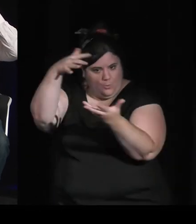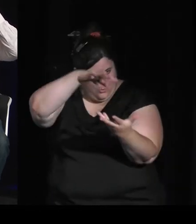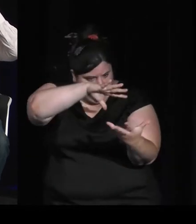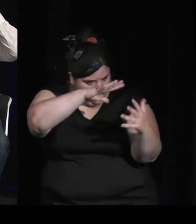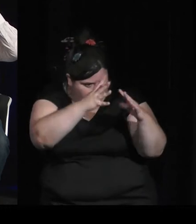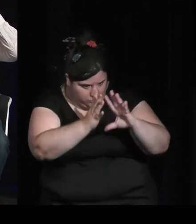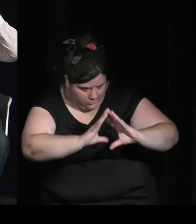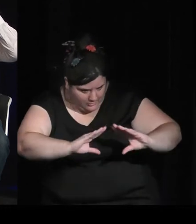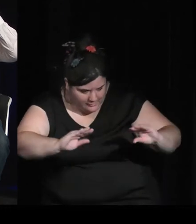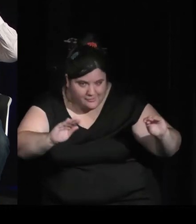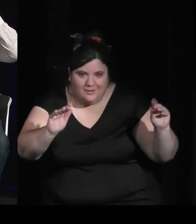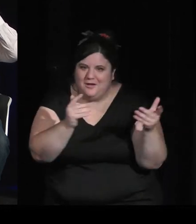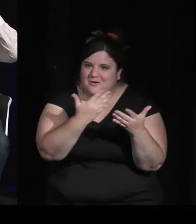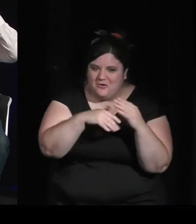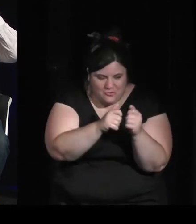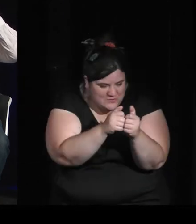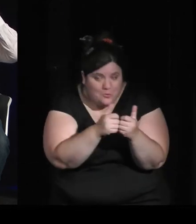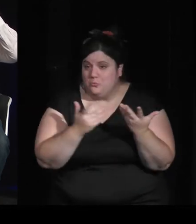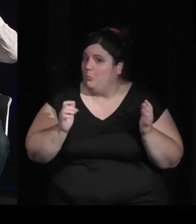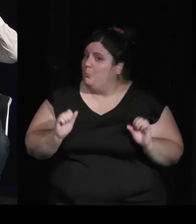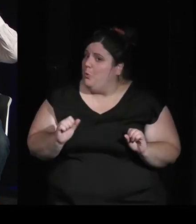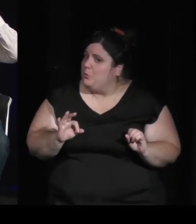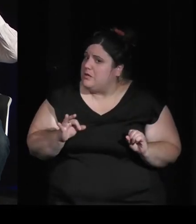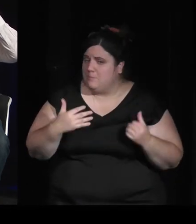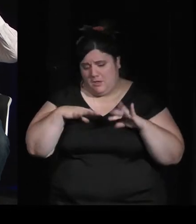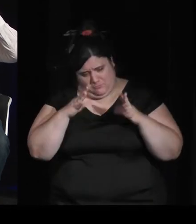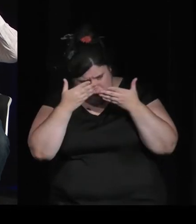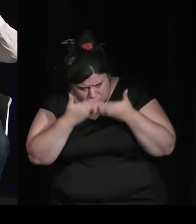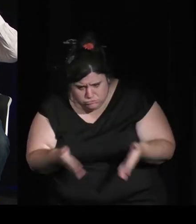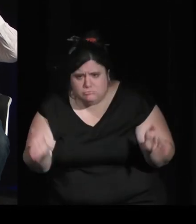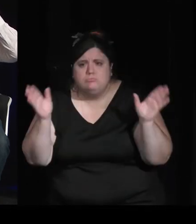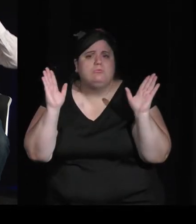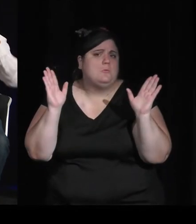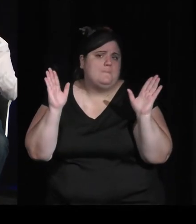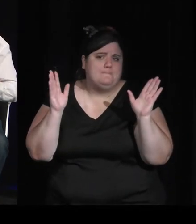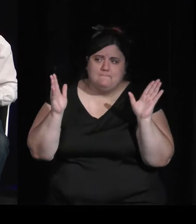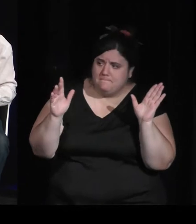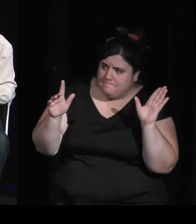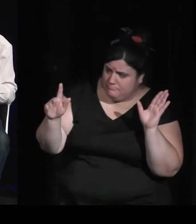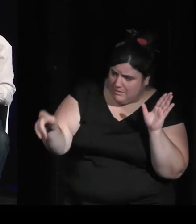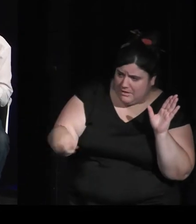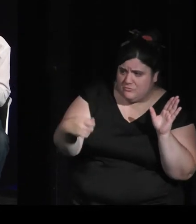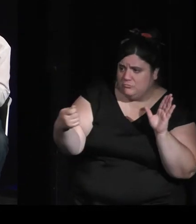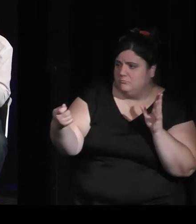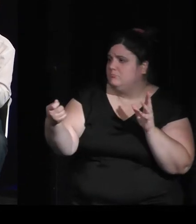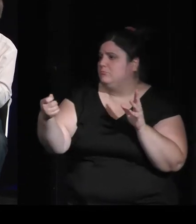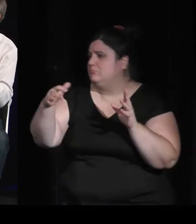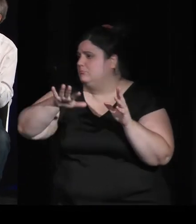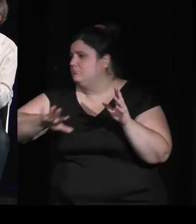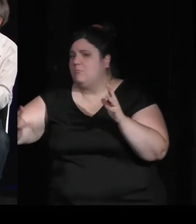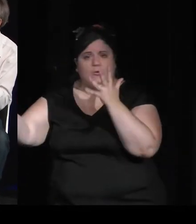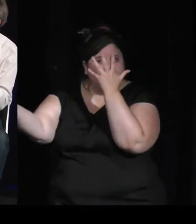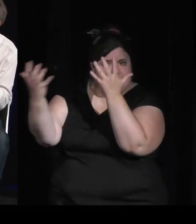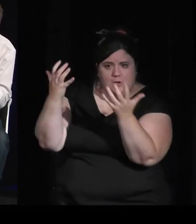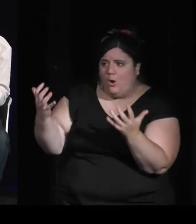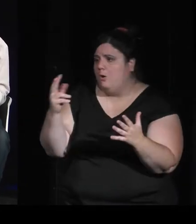finalement parler beaucoup aussi de cette nature en tant que décor, de cette nature à contempler,